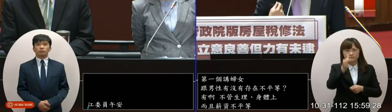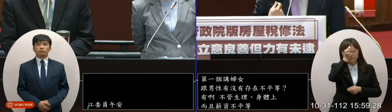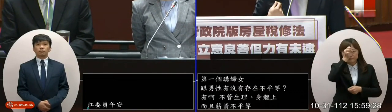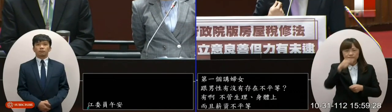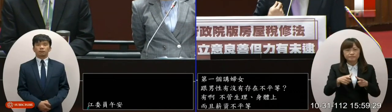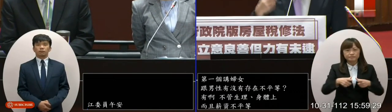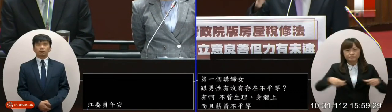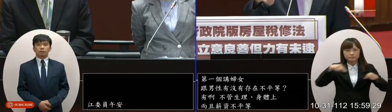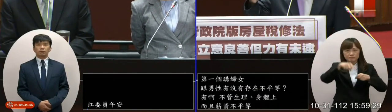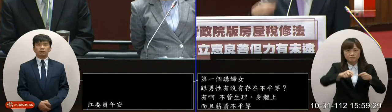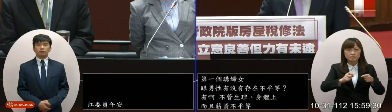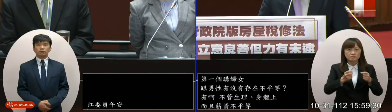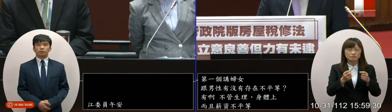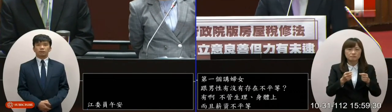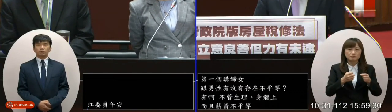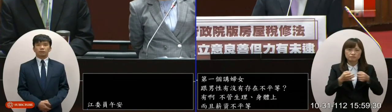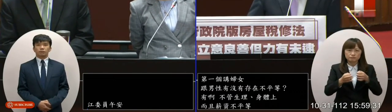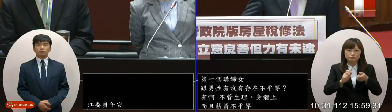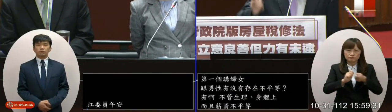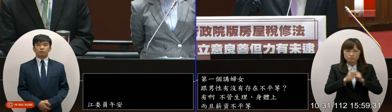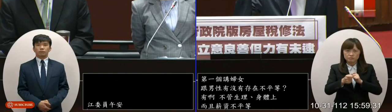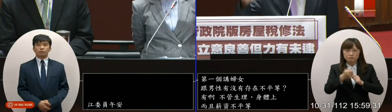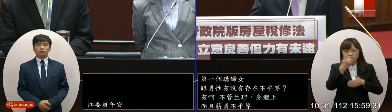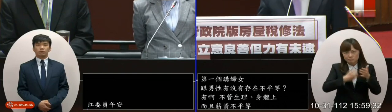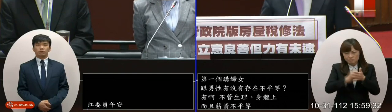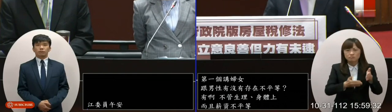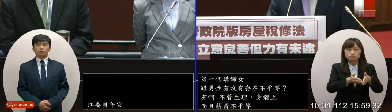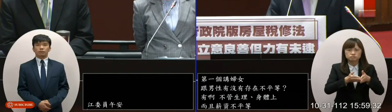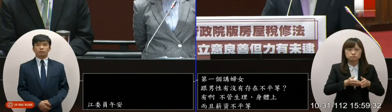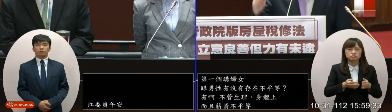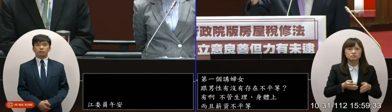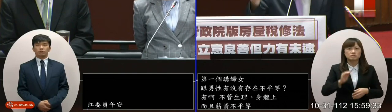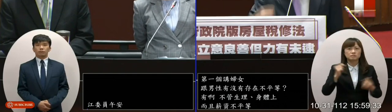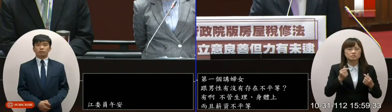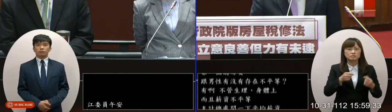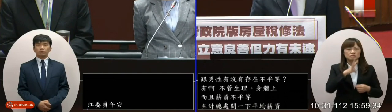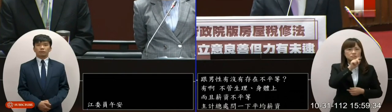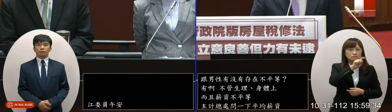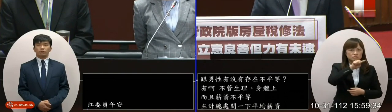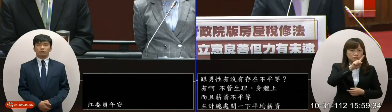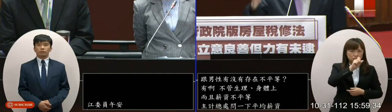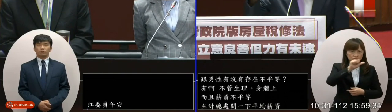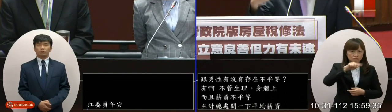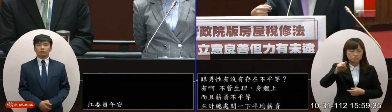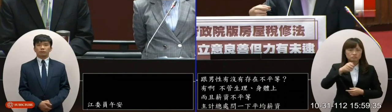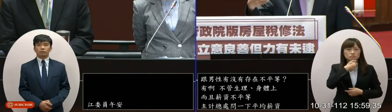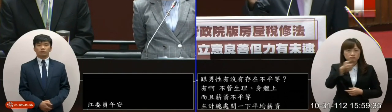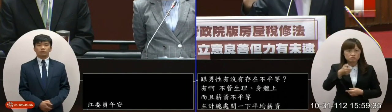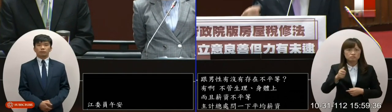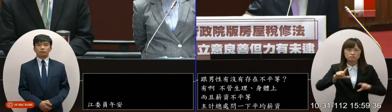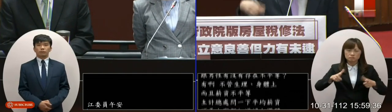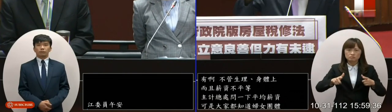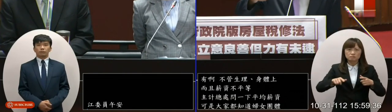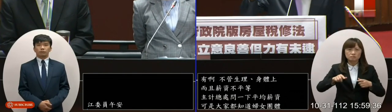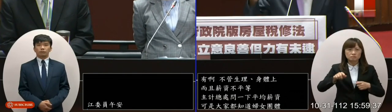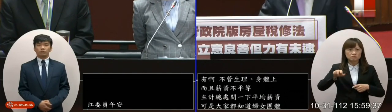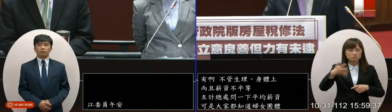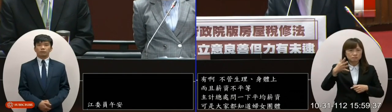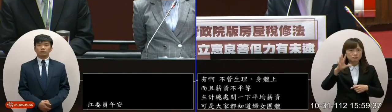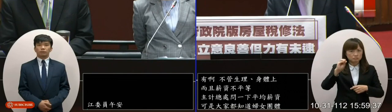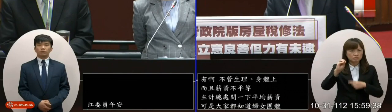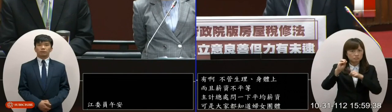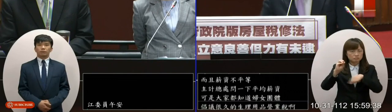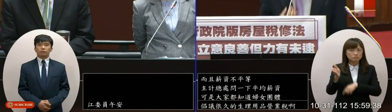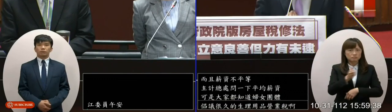就是我們來算一個啦假如說一個月要用到150塊的話15歲到50歲總共500多萬人這樣加起來的話大概100億的開銷如果